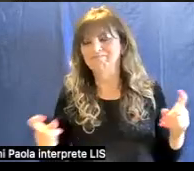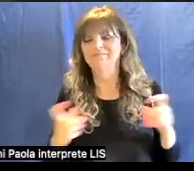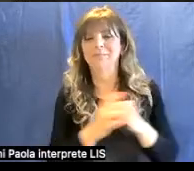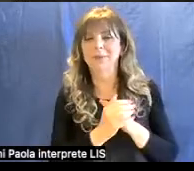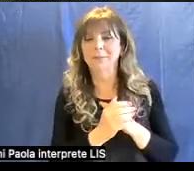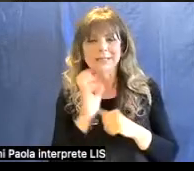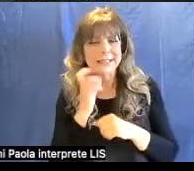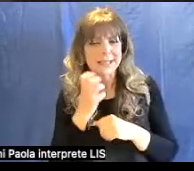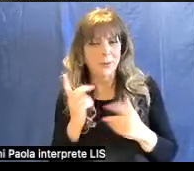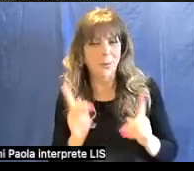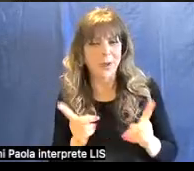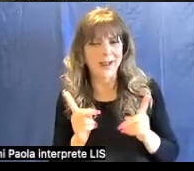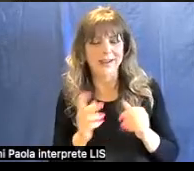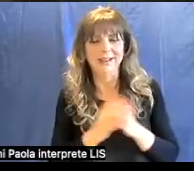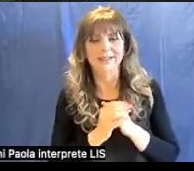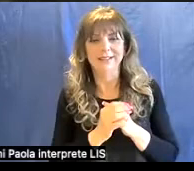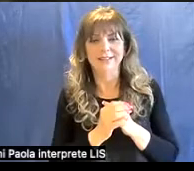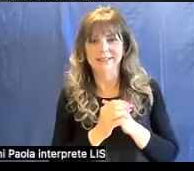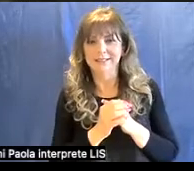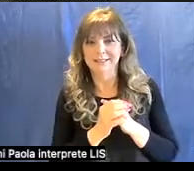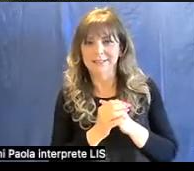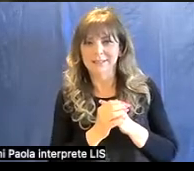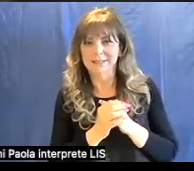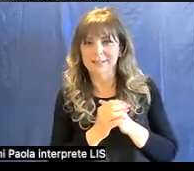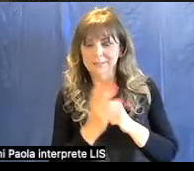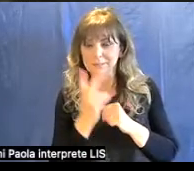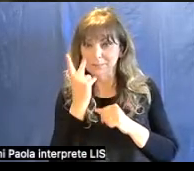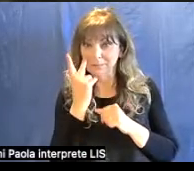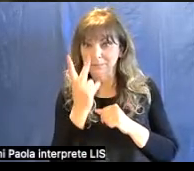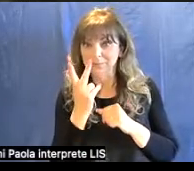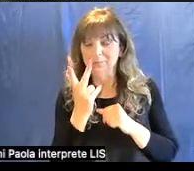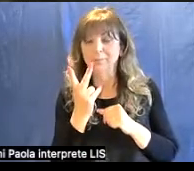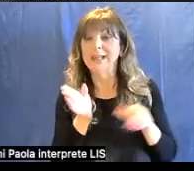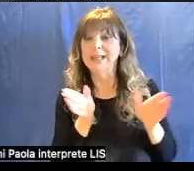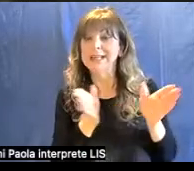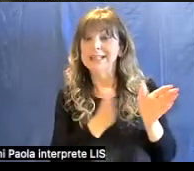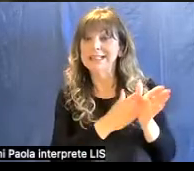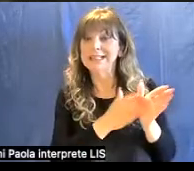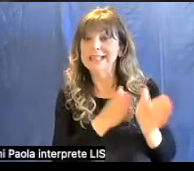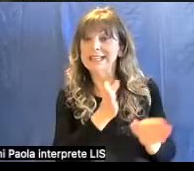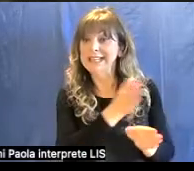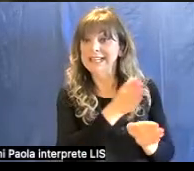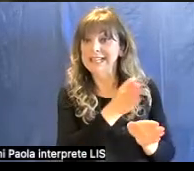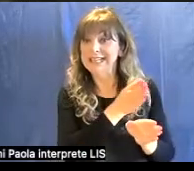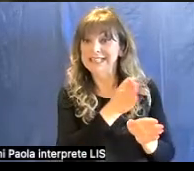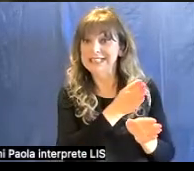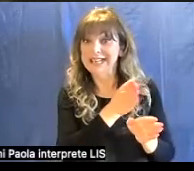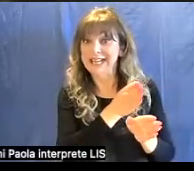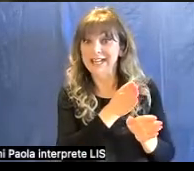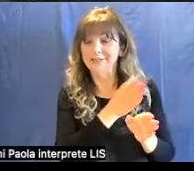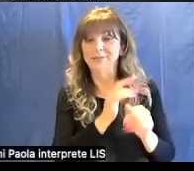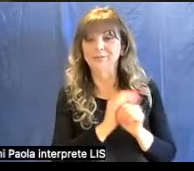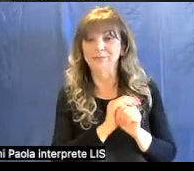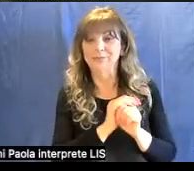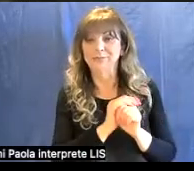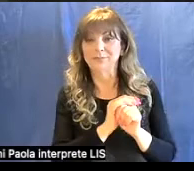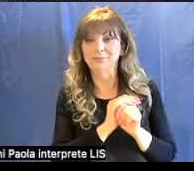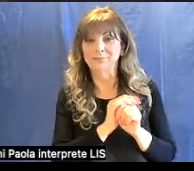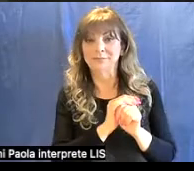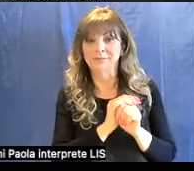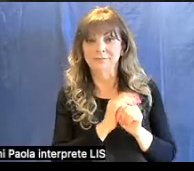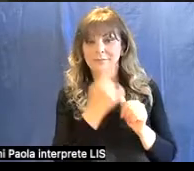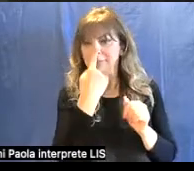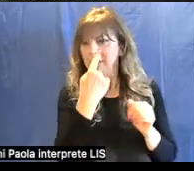strana è che tutti quelli situati sulla parte sinistra della vetrina sono tutti della stessa